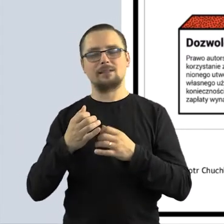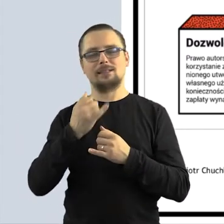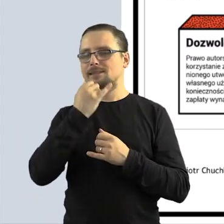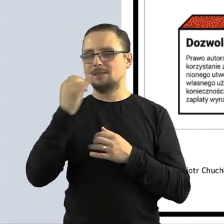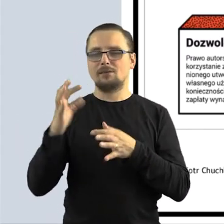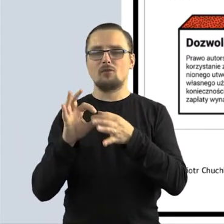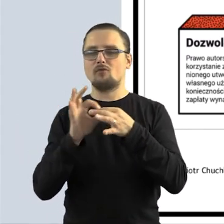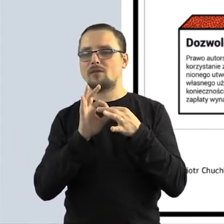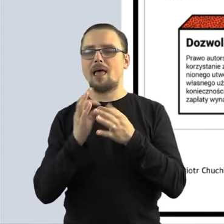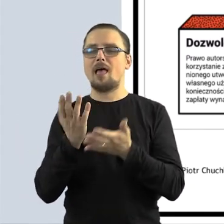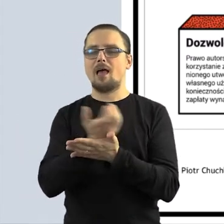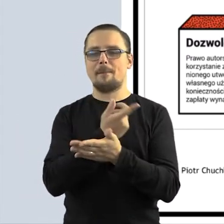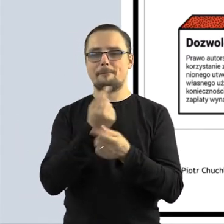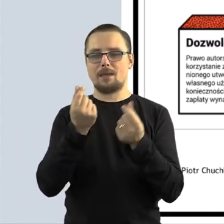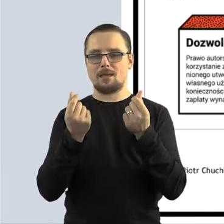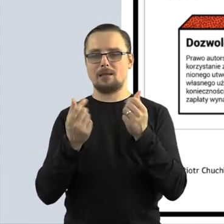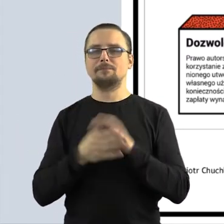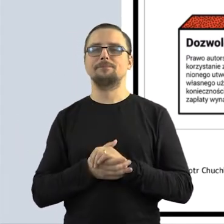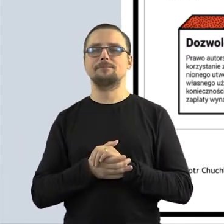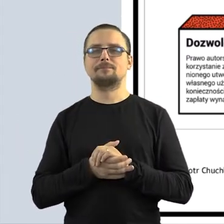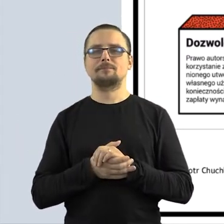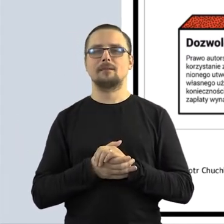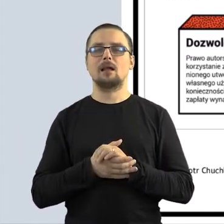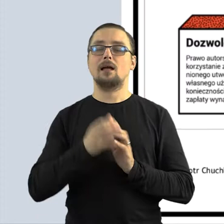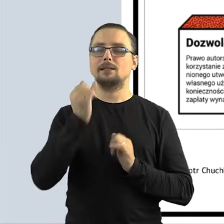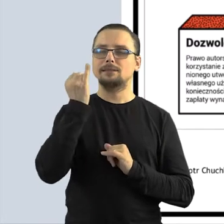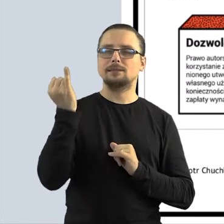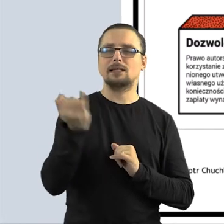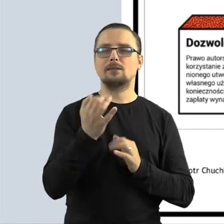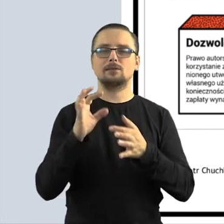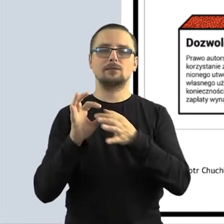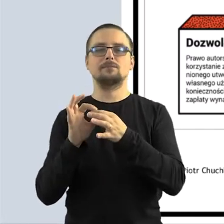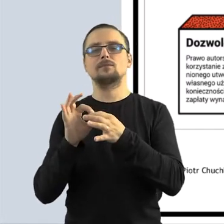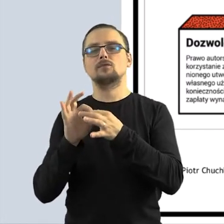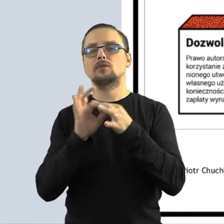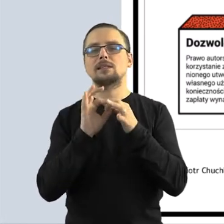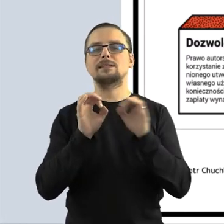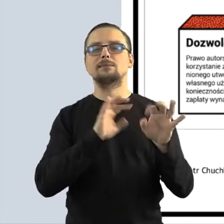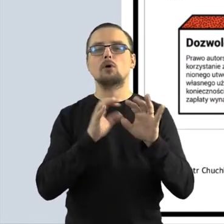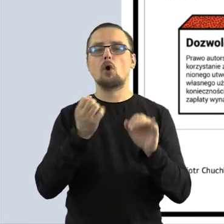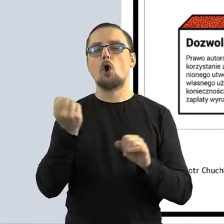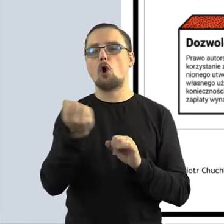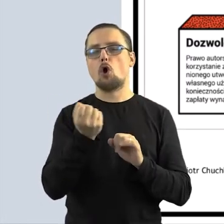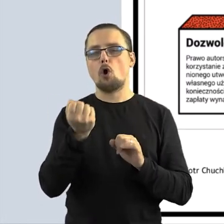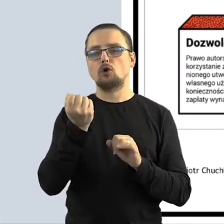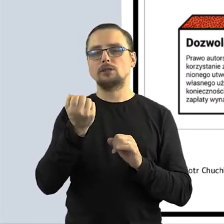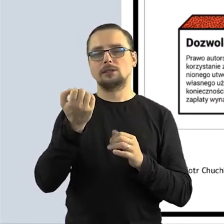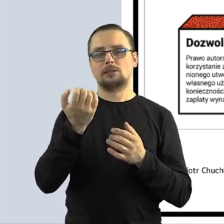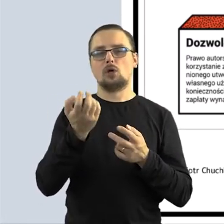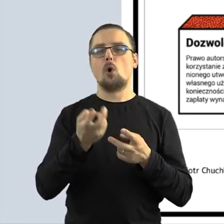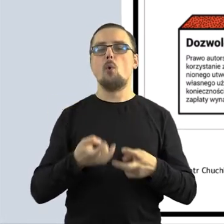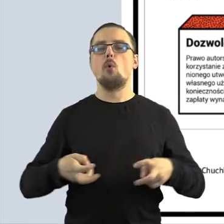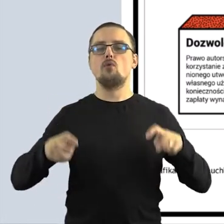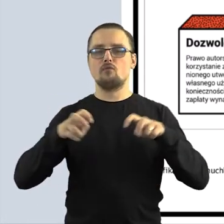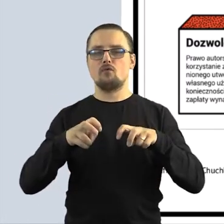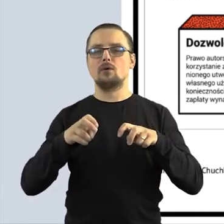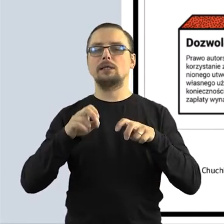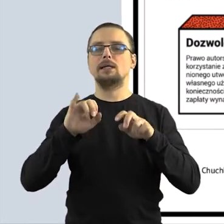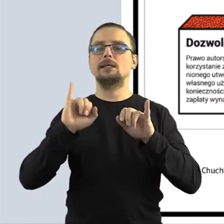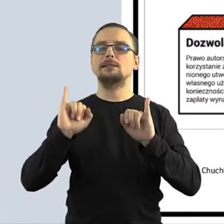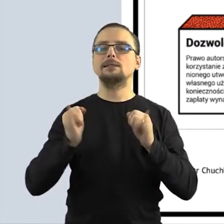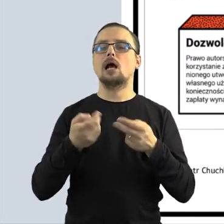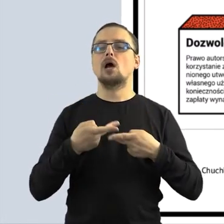pieniędzy, ale zawsze wiążą się z tym, w jaki sposób z danego utworu korzystamy, w jaki sposób dany utwór